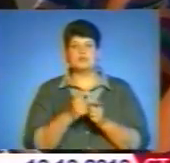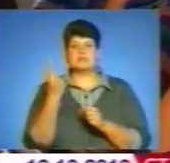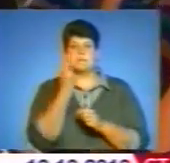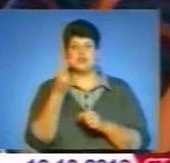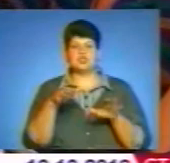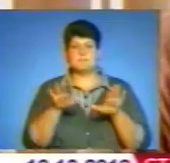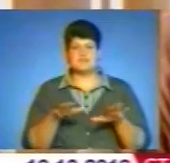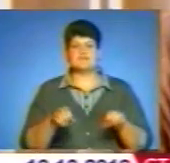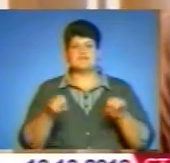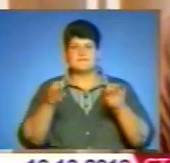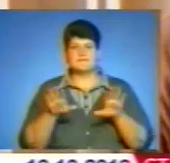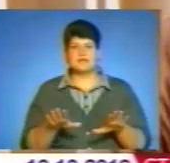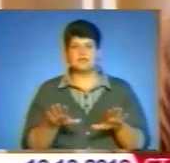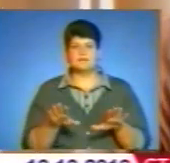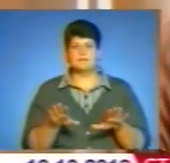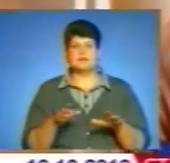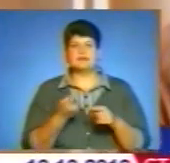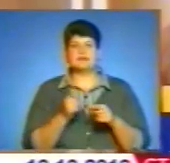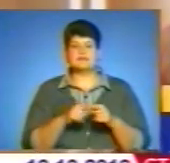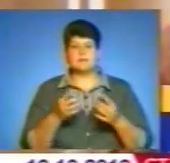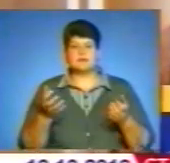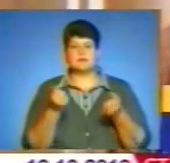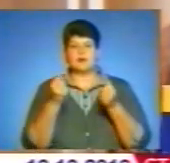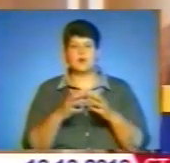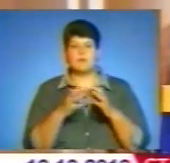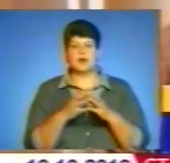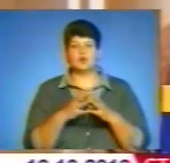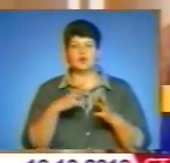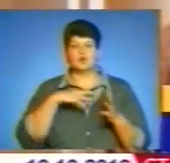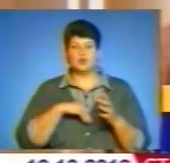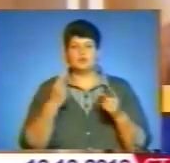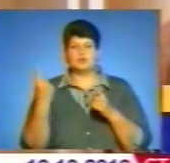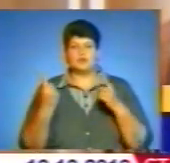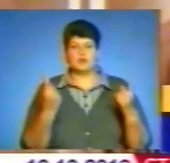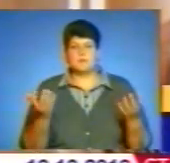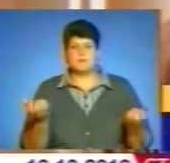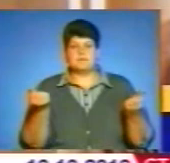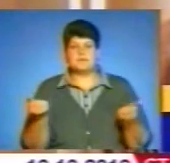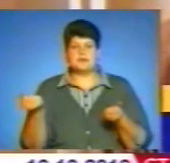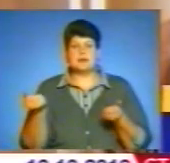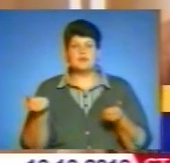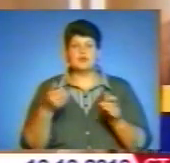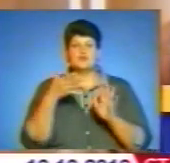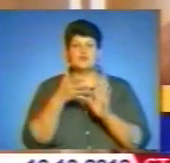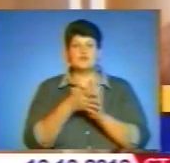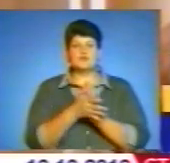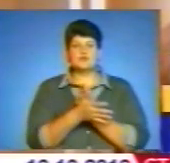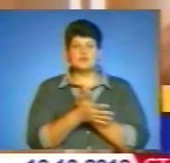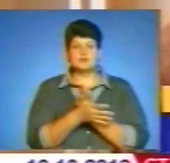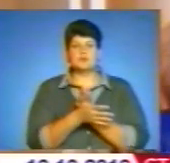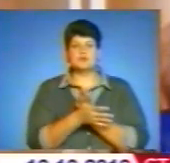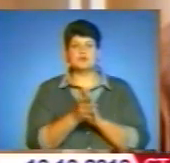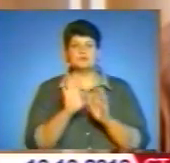налаштовані на перемогу і готові не тільки вистояти добу, але й показати найліпші результати. Як будуть боротися за перше місце, вже вирішили.